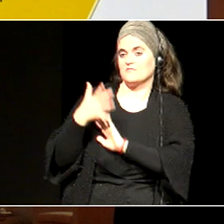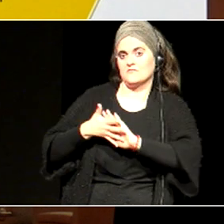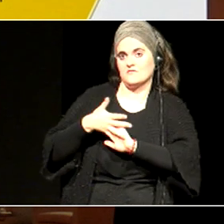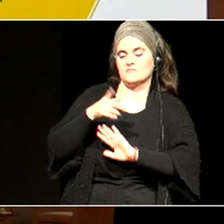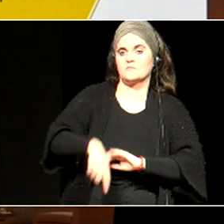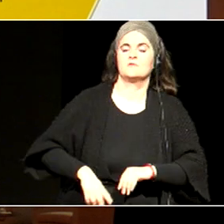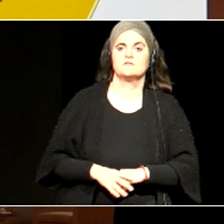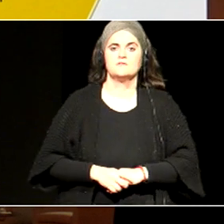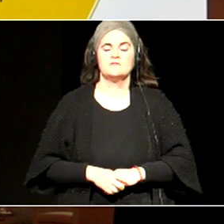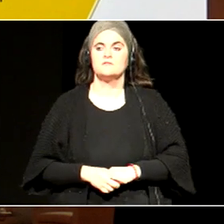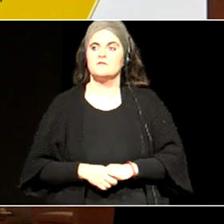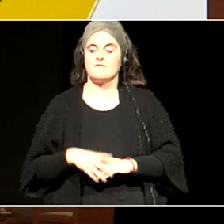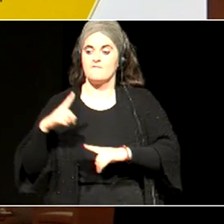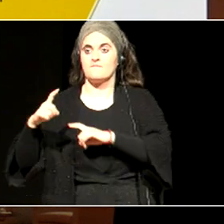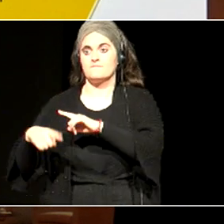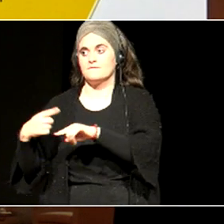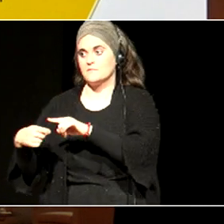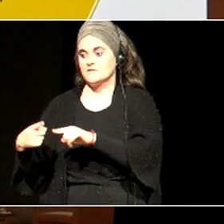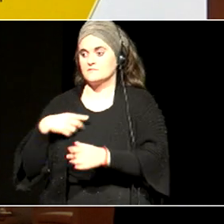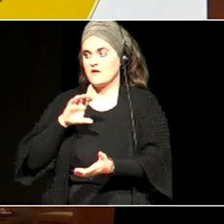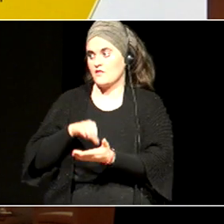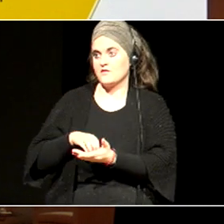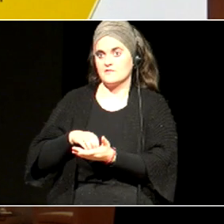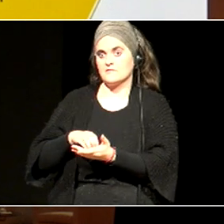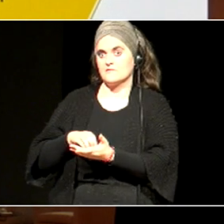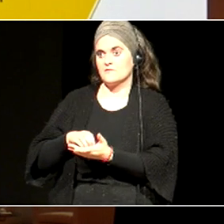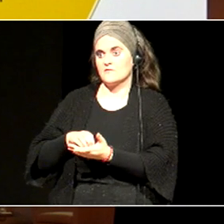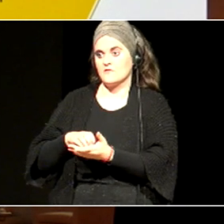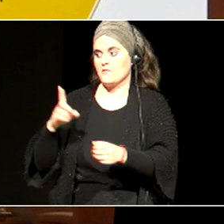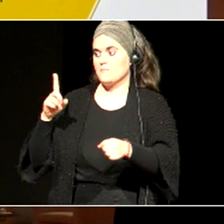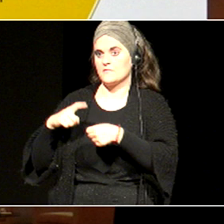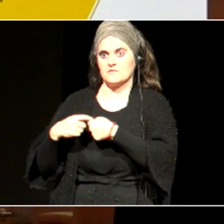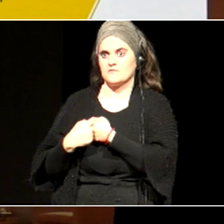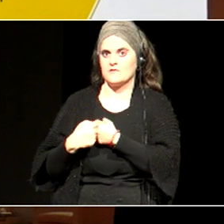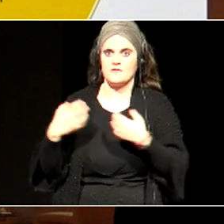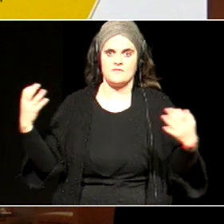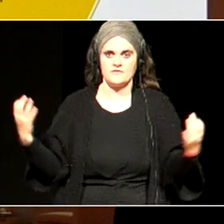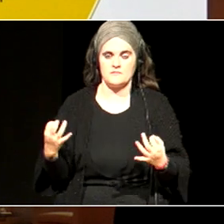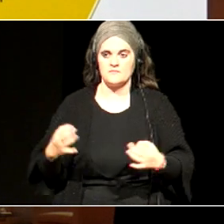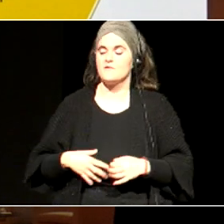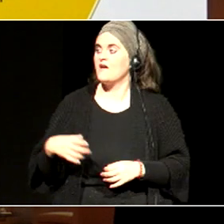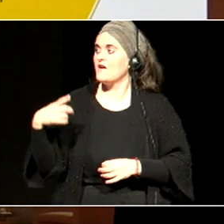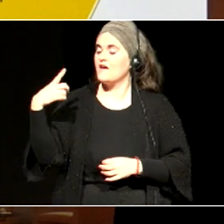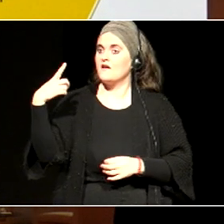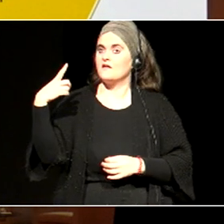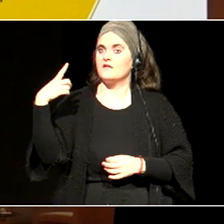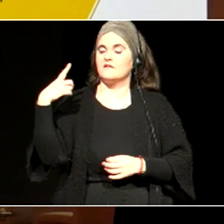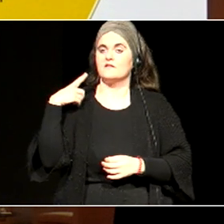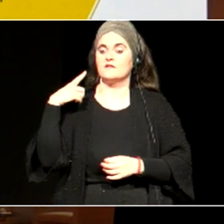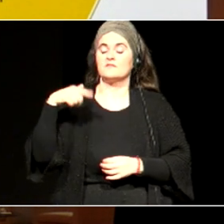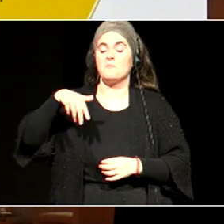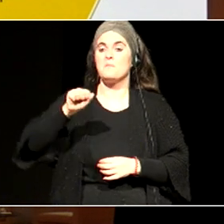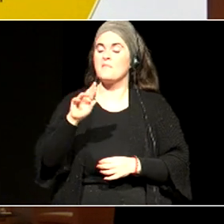familiek parte hartzea, ezinbestekoa dugu, ikastetzetan, lehen marianek esaten zuen, nahikoa daukate familiek,